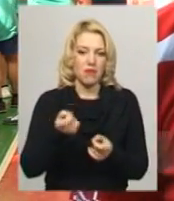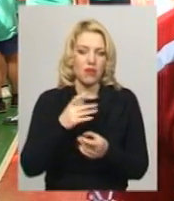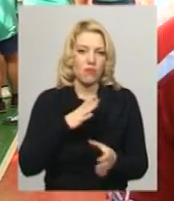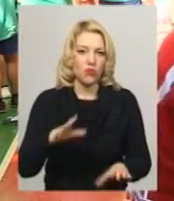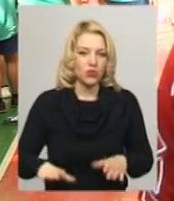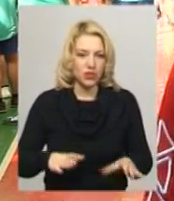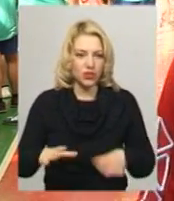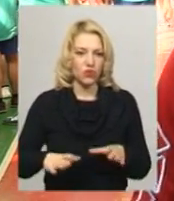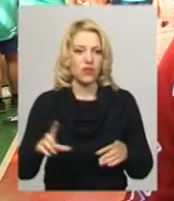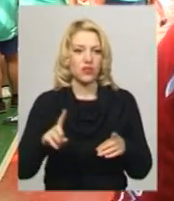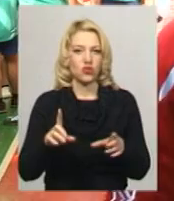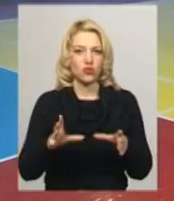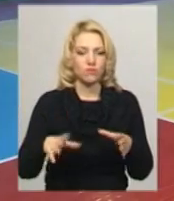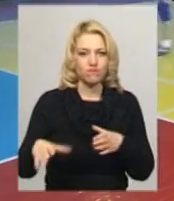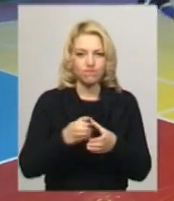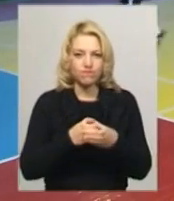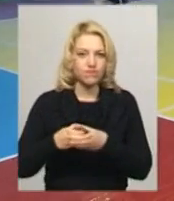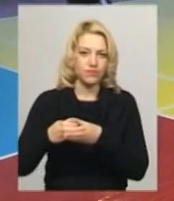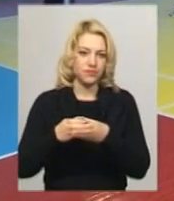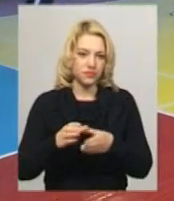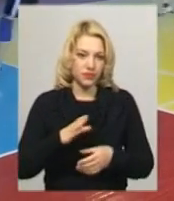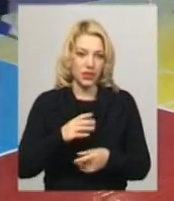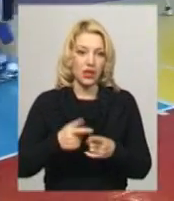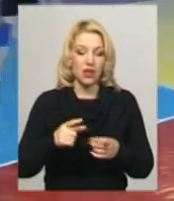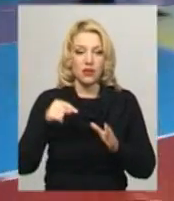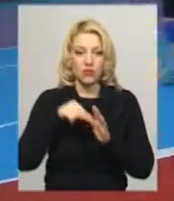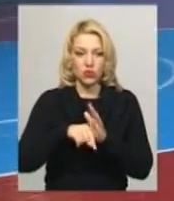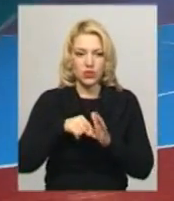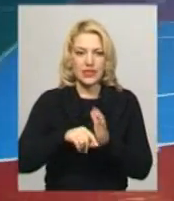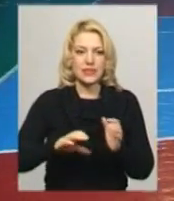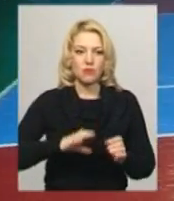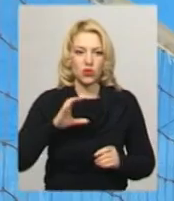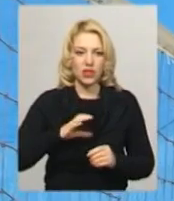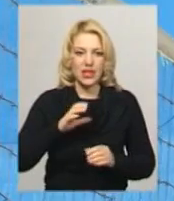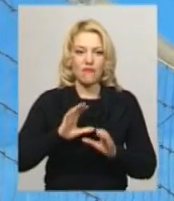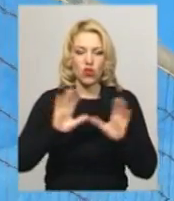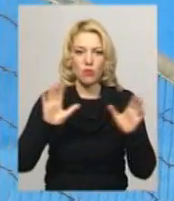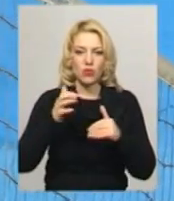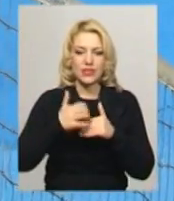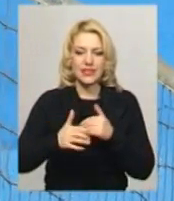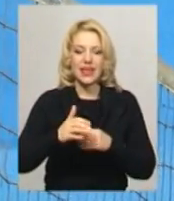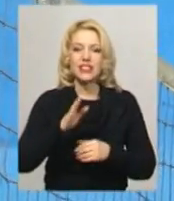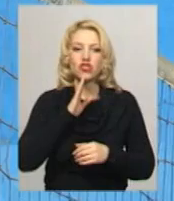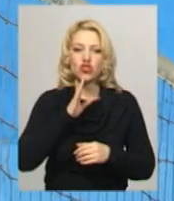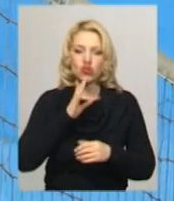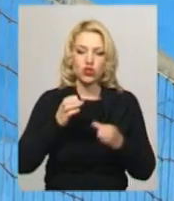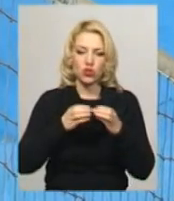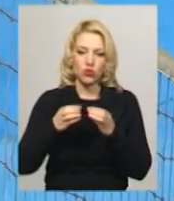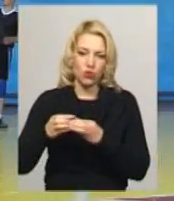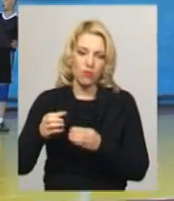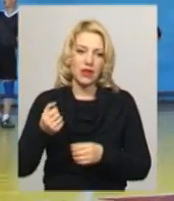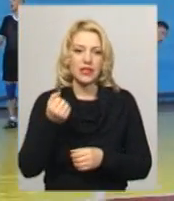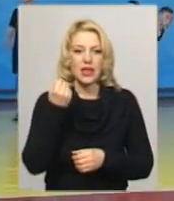таких, щоб зігратися. Минулого тижня проходила міська спортикера з волейболу серед жидночих команд. Перемога – це область у командах Хмельницького національного